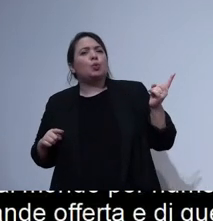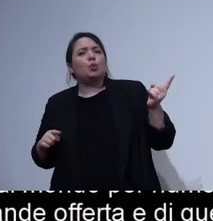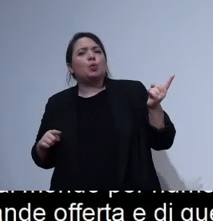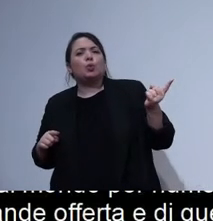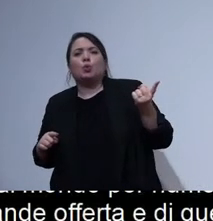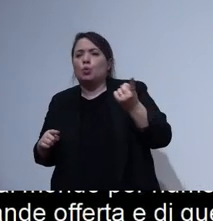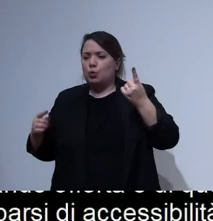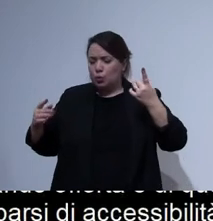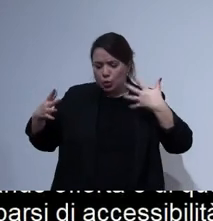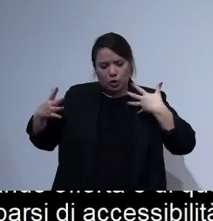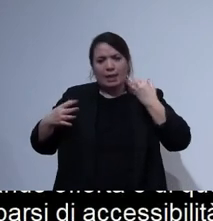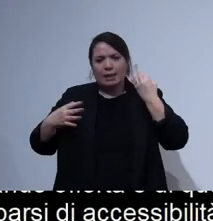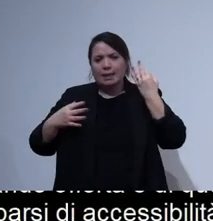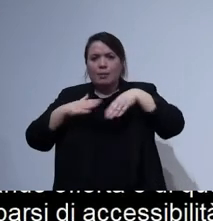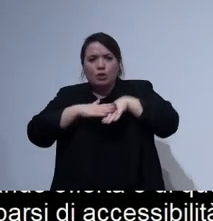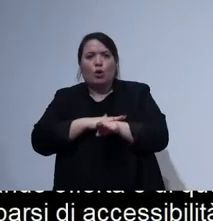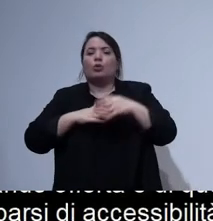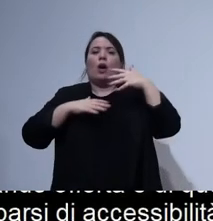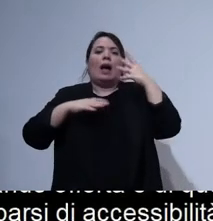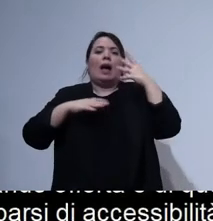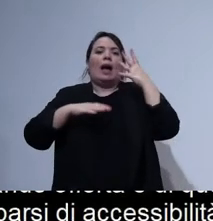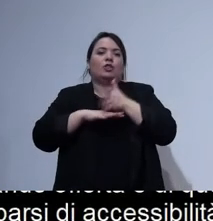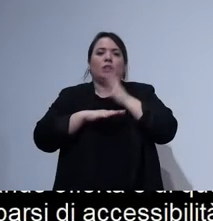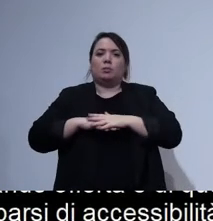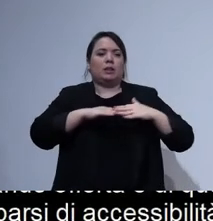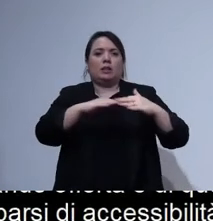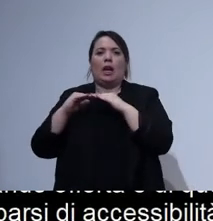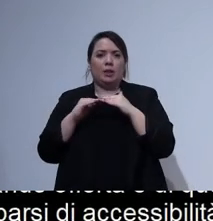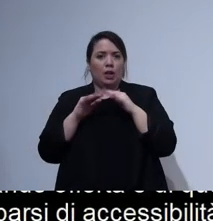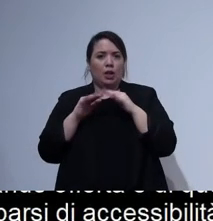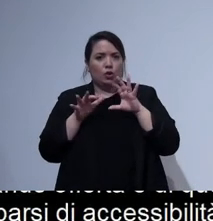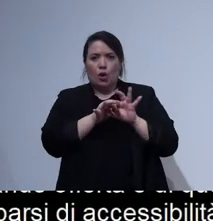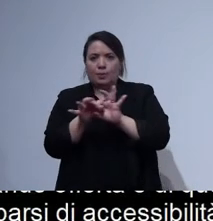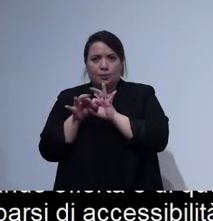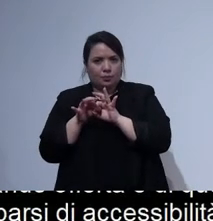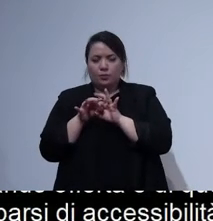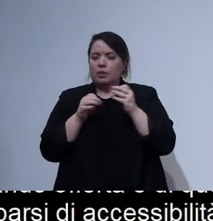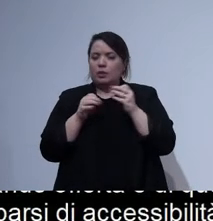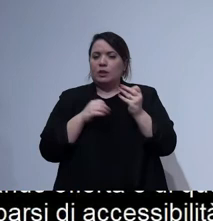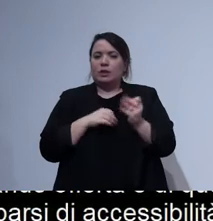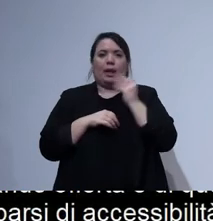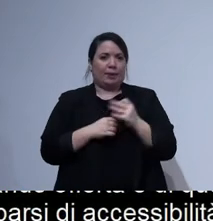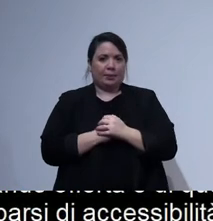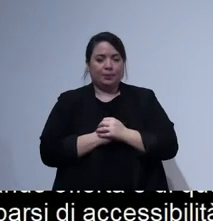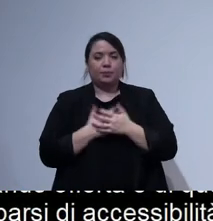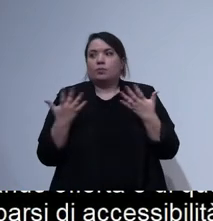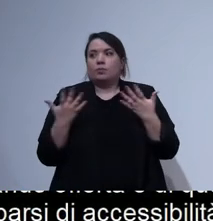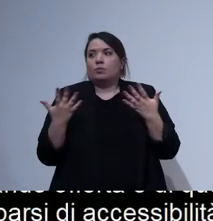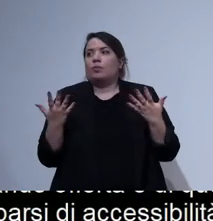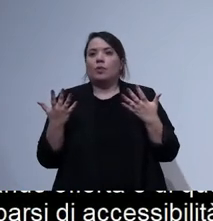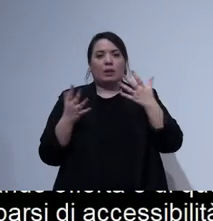essere intriso anche di messaggi sull'accessibilità, quindi non può